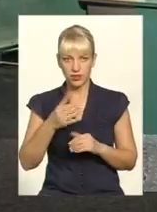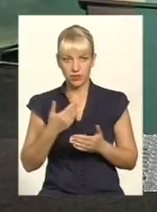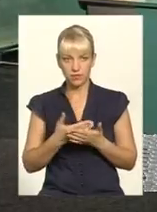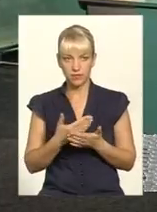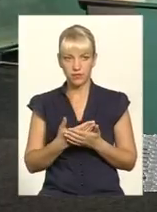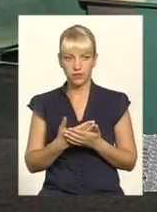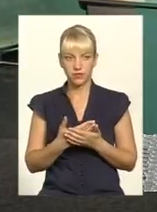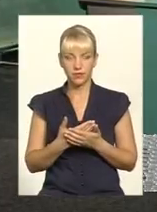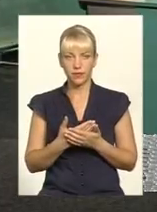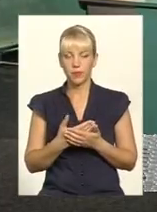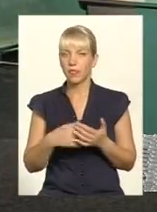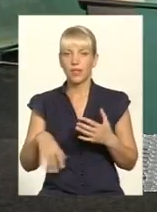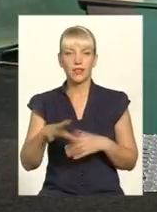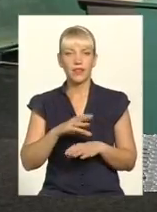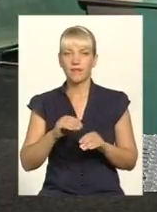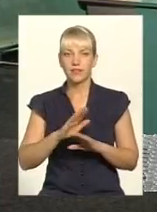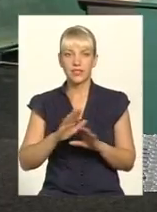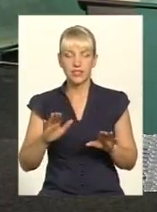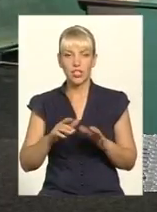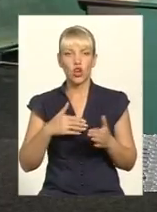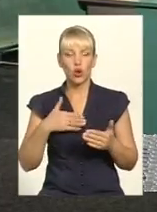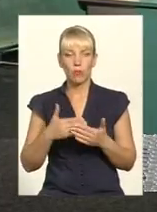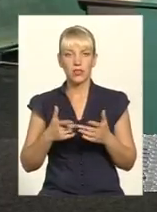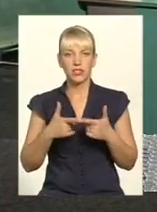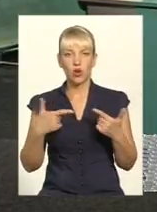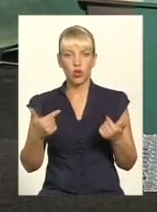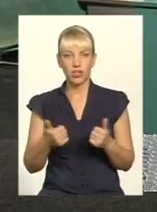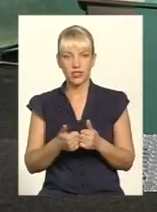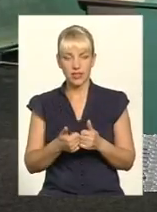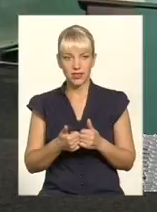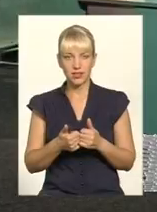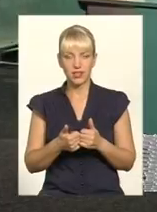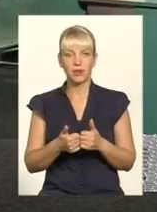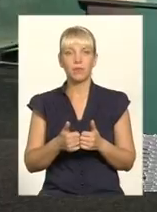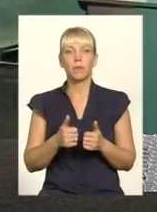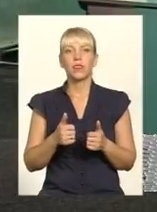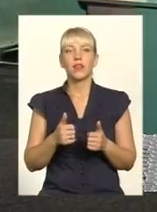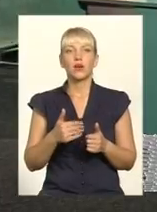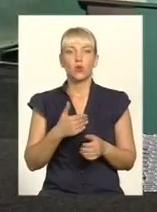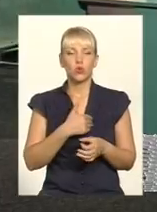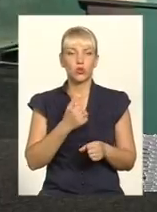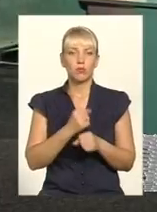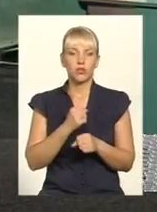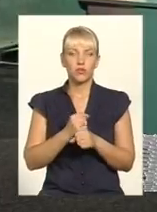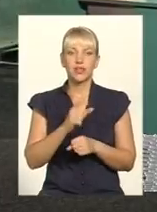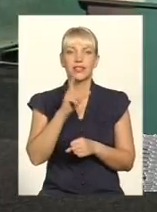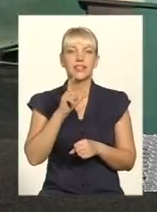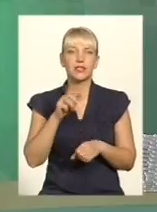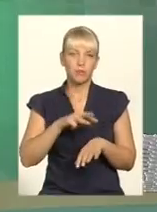І не всі громадські організації, не всі громадські активісти налаштовані співпрацювати з міліцією.